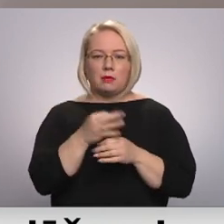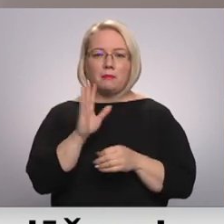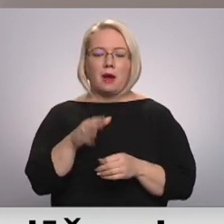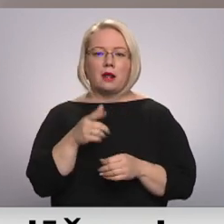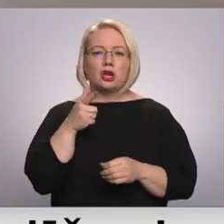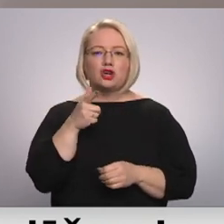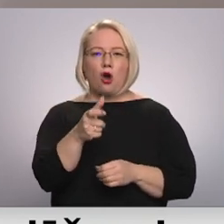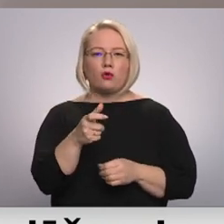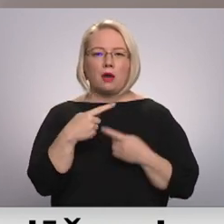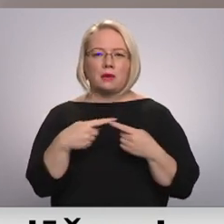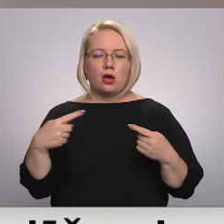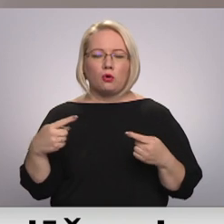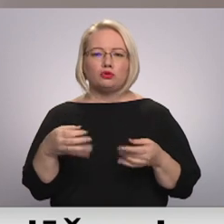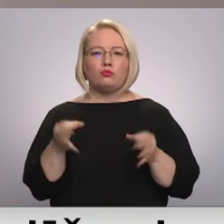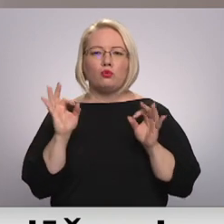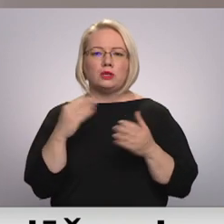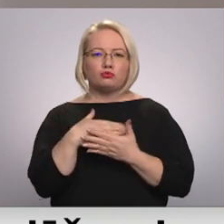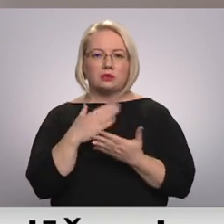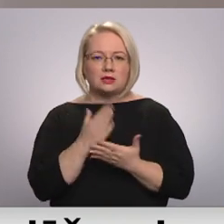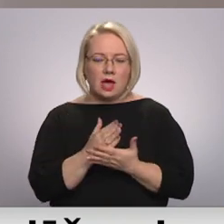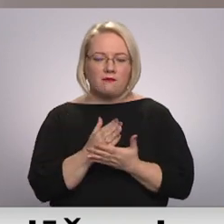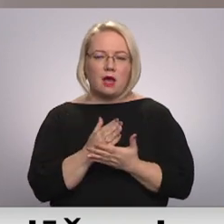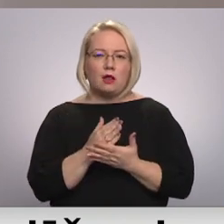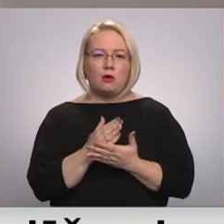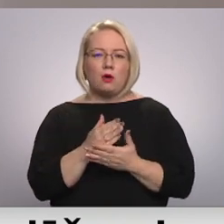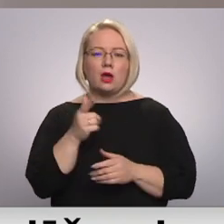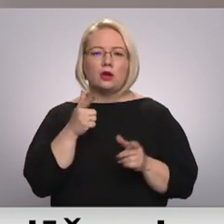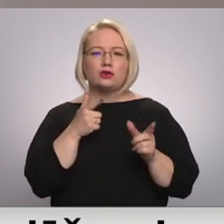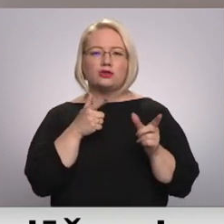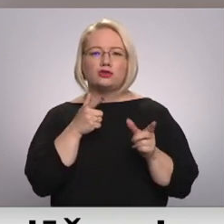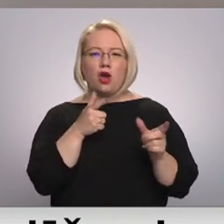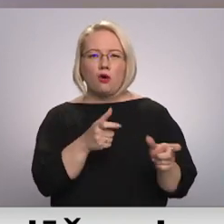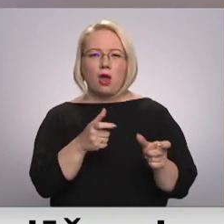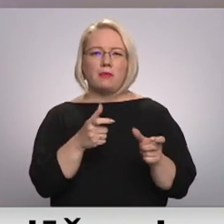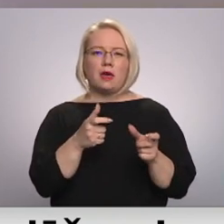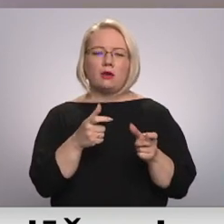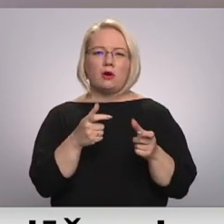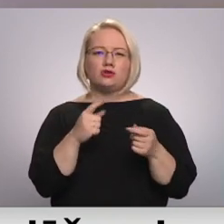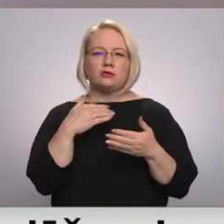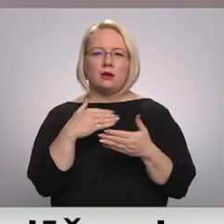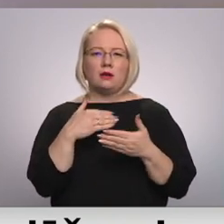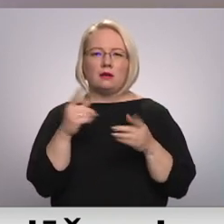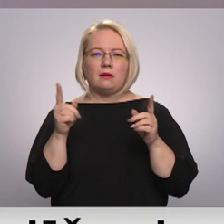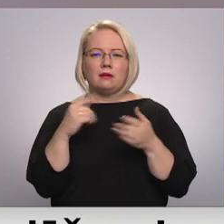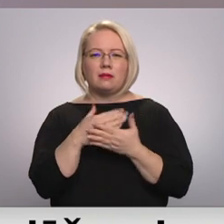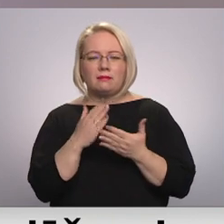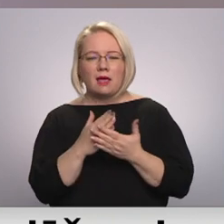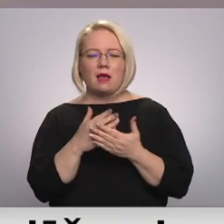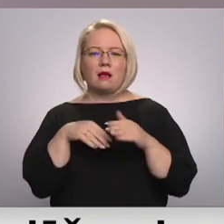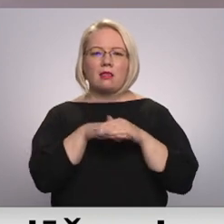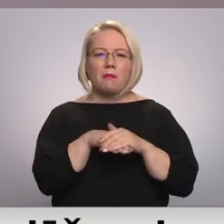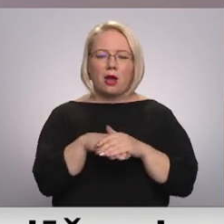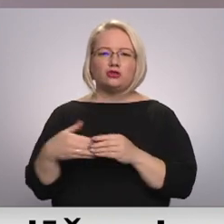šaujumieroču būtisku sastāvdaļu, šaujumieroču munīcijas glabāšanu, nēsāšanu,